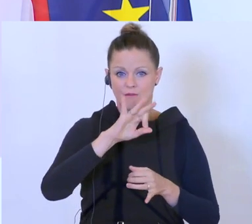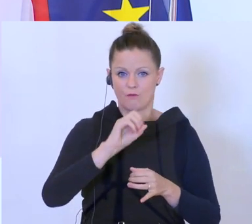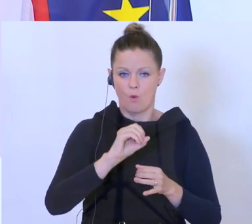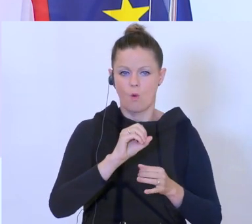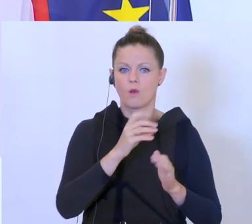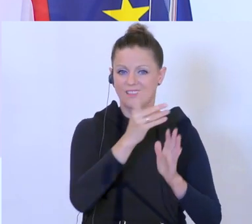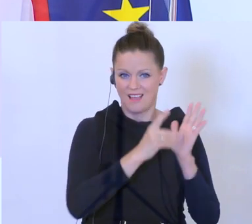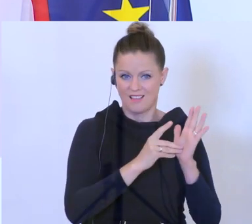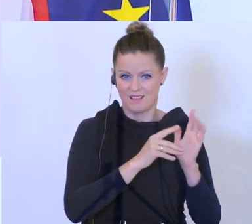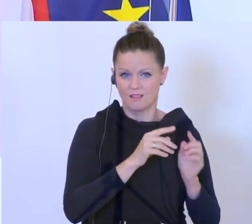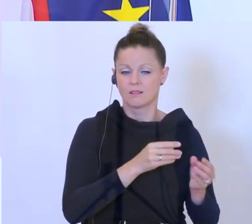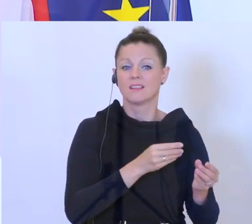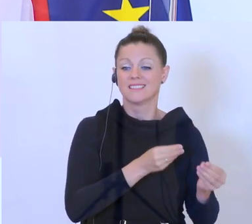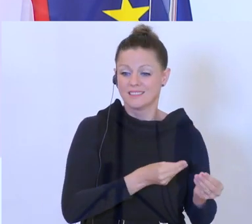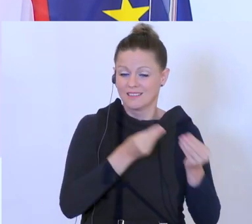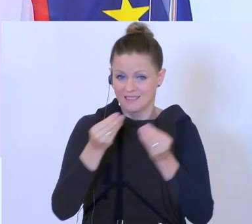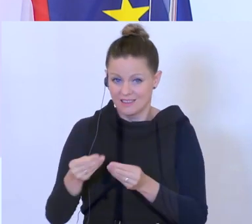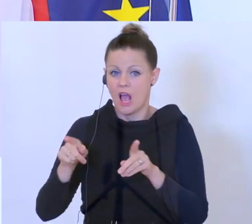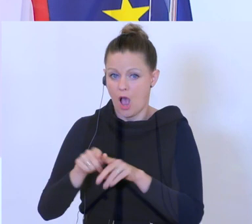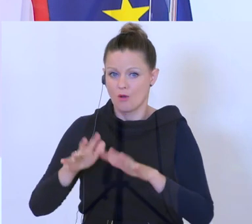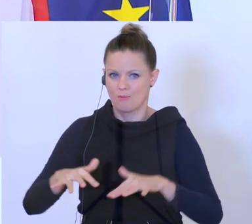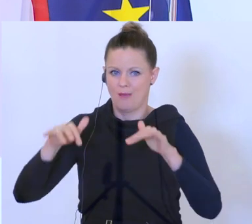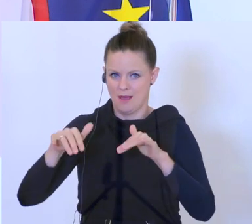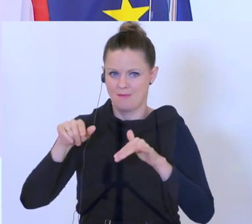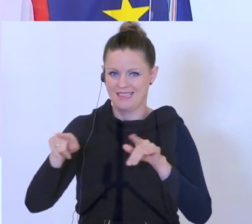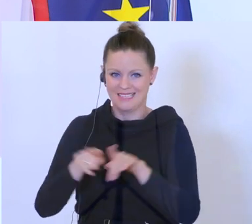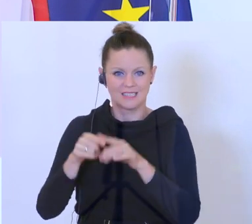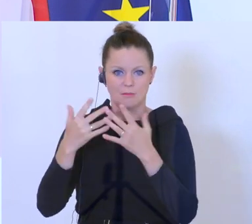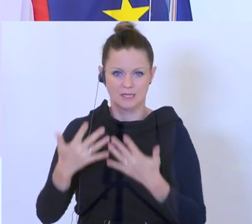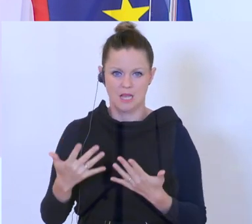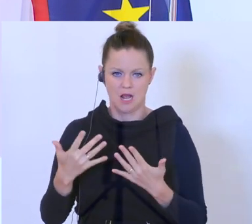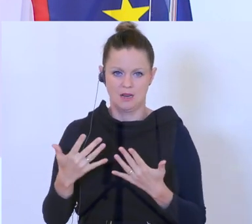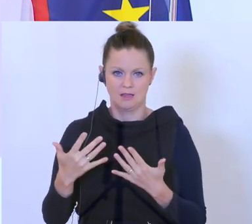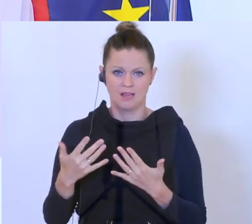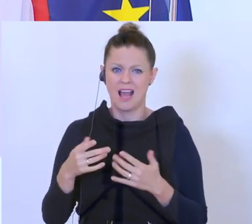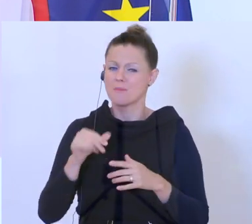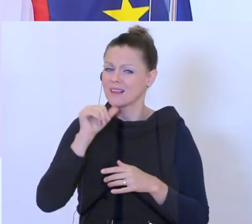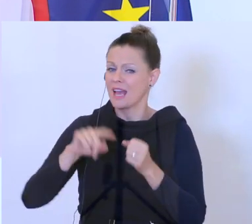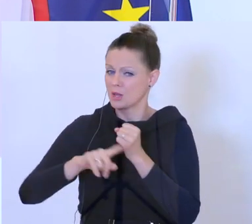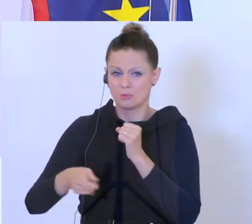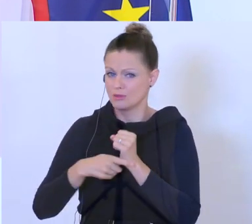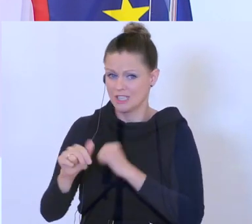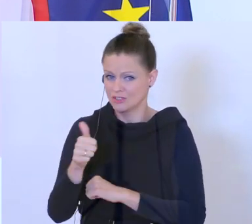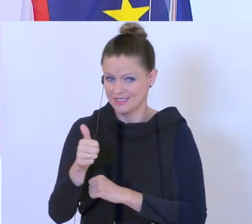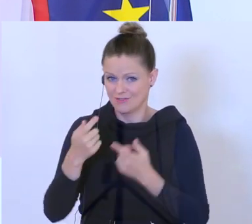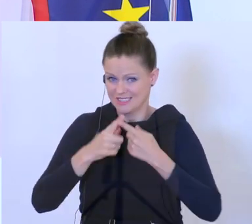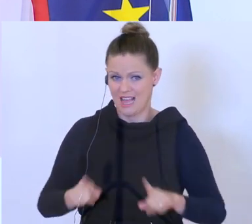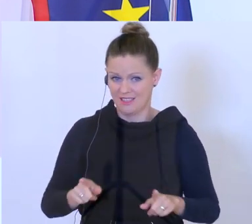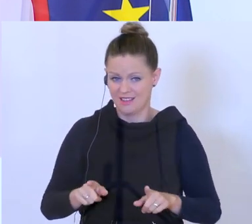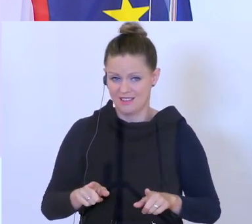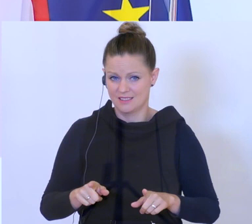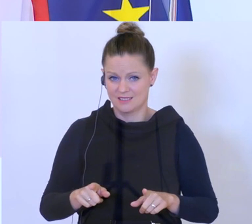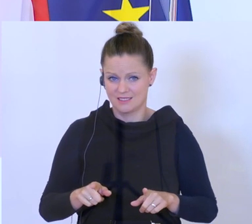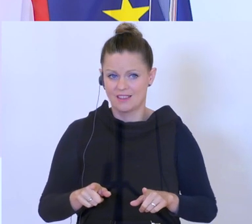nicht Budgetschätzungen des Finanzministeriums, sondern die WIFO-Studie, die wir auf Aufforderung der Kommission hin nach